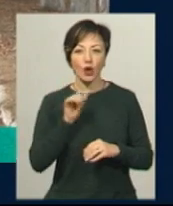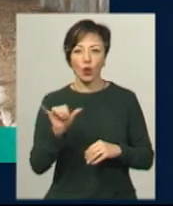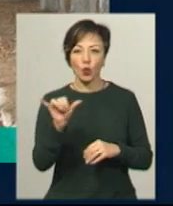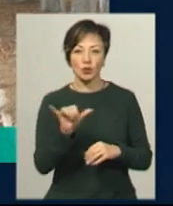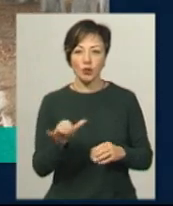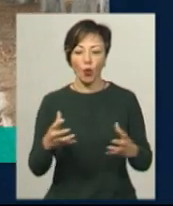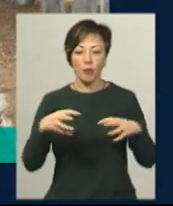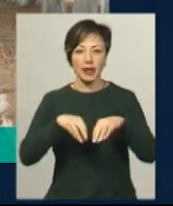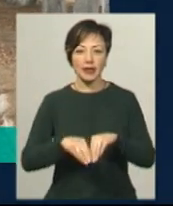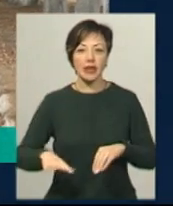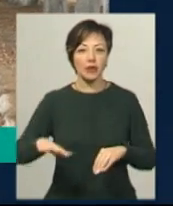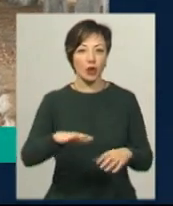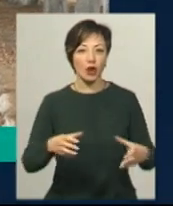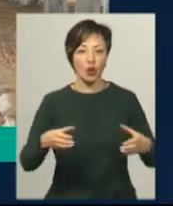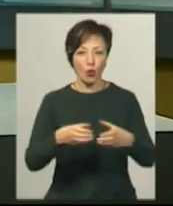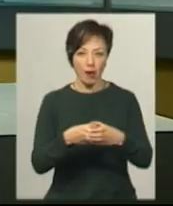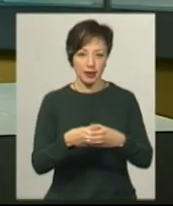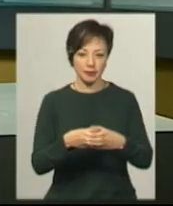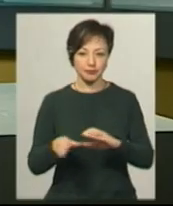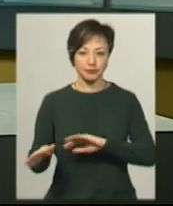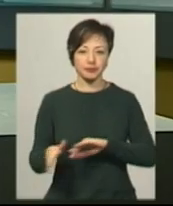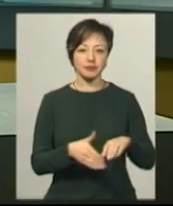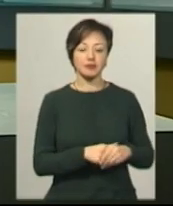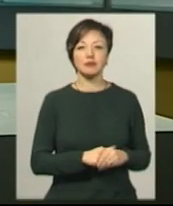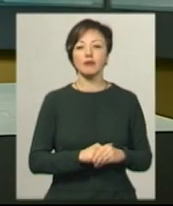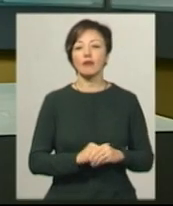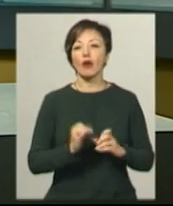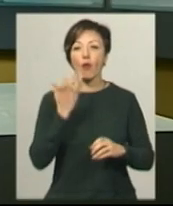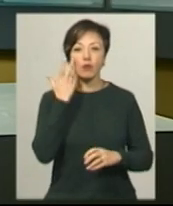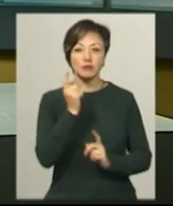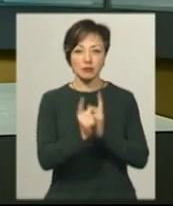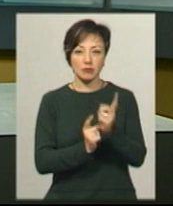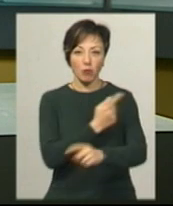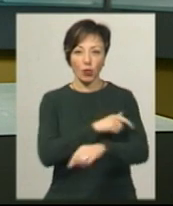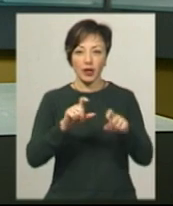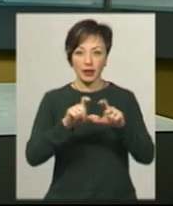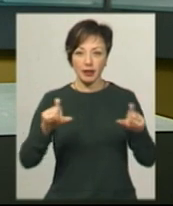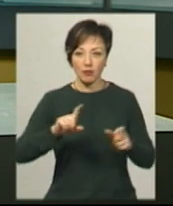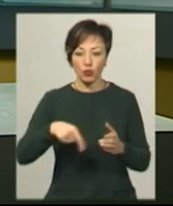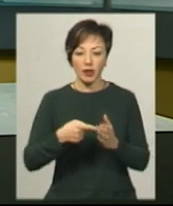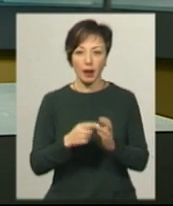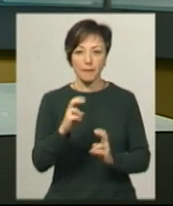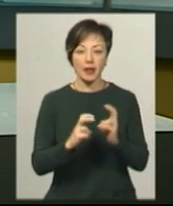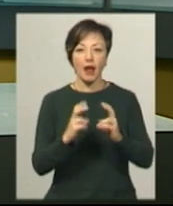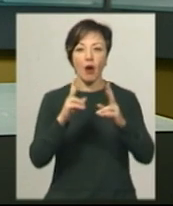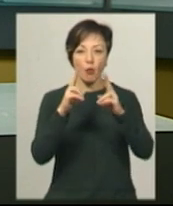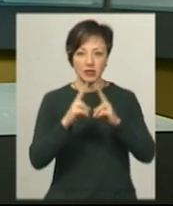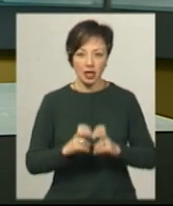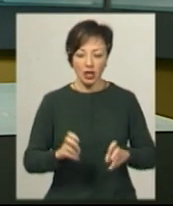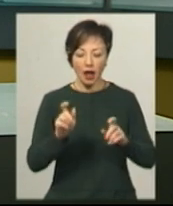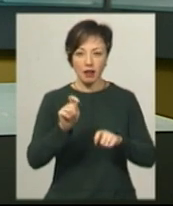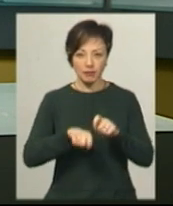'єднанні територіальні громаді. Після реформування поліклінік у комунальні підприємства лабораторні обстеження